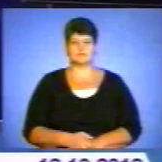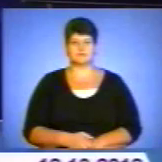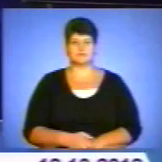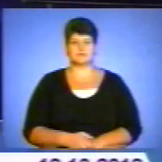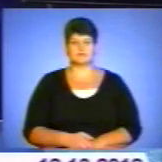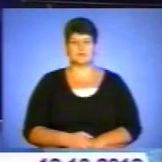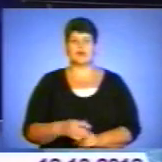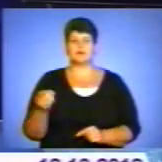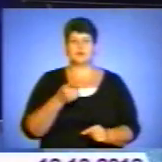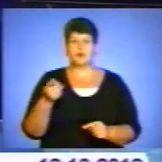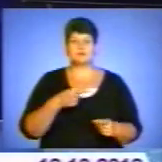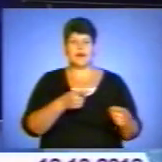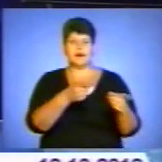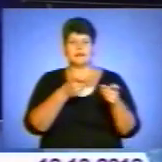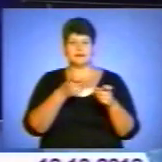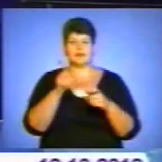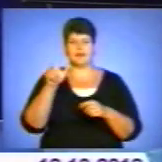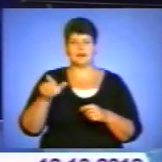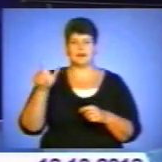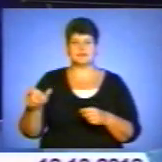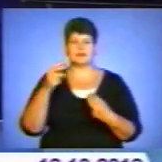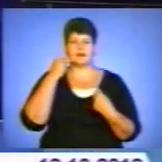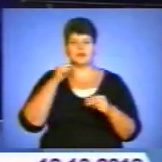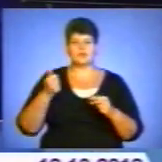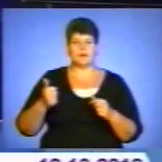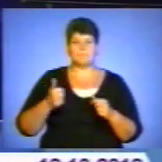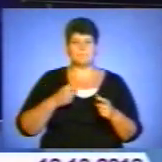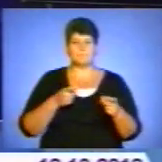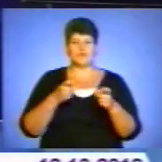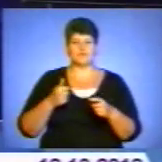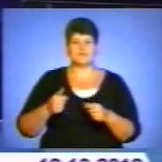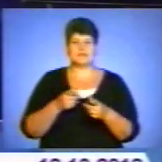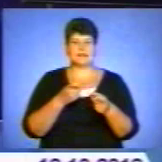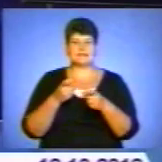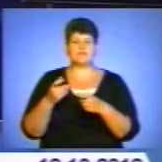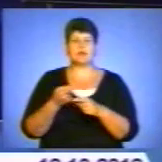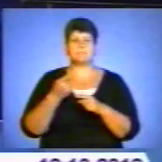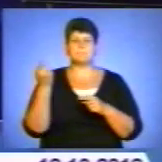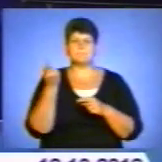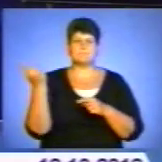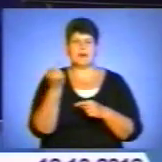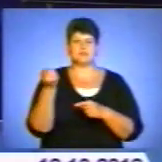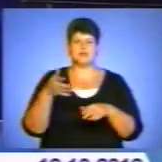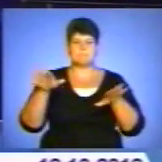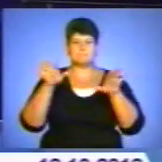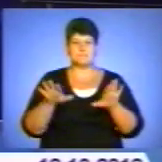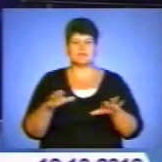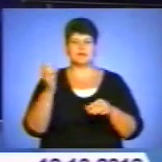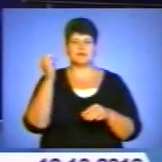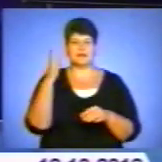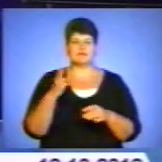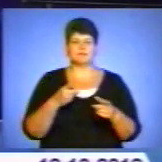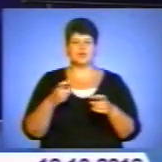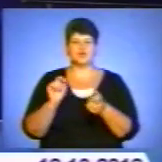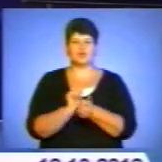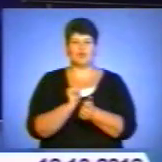Тернопільські артилеристи – найкращі бойові стрільці. У них перше місце серед артилерійських підрозділів 13-го армійського корпусу